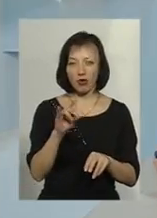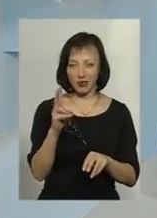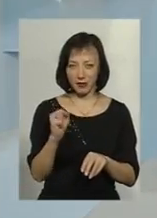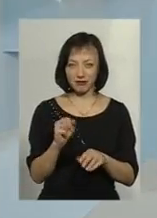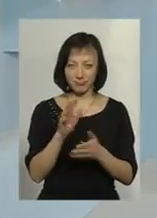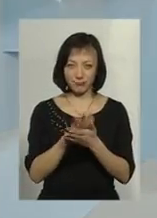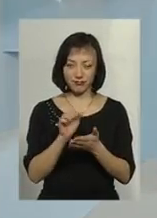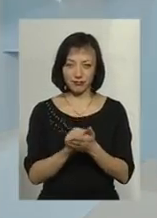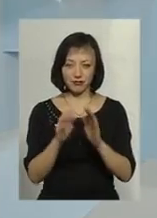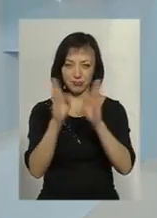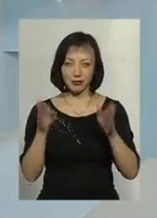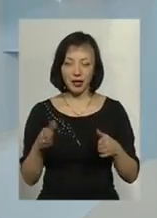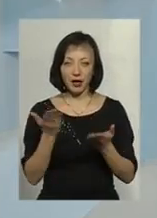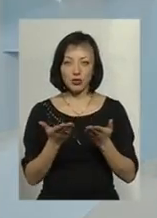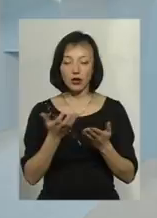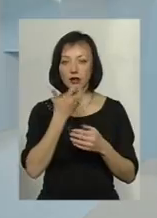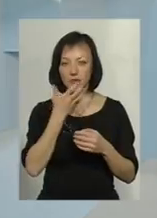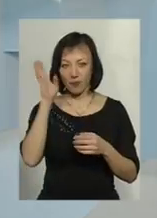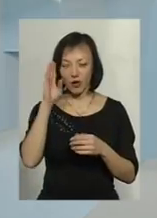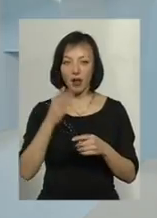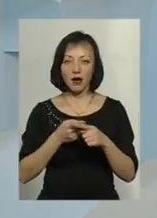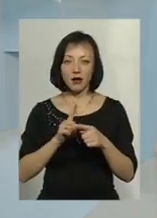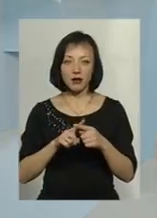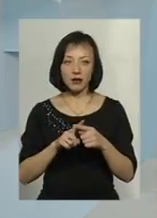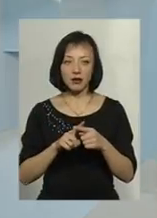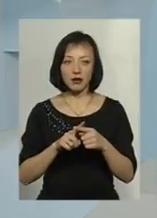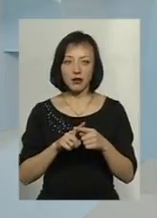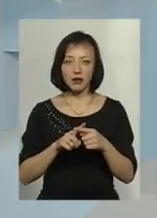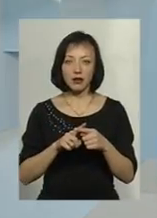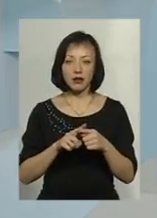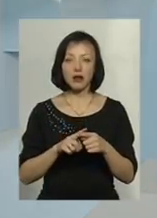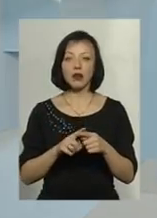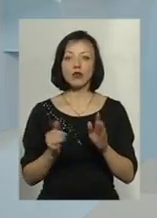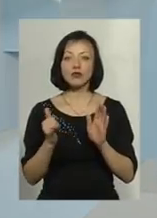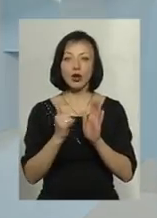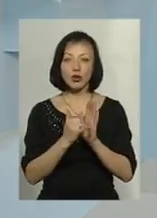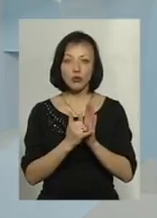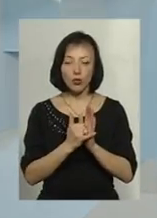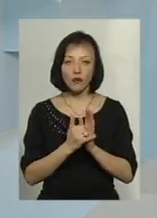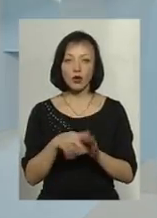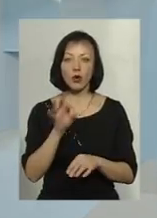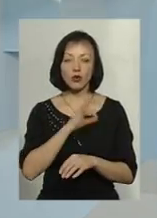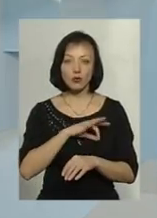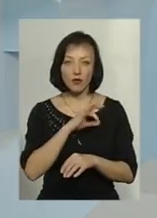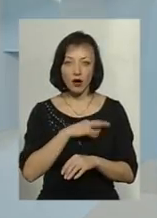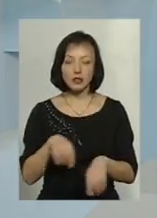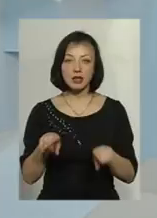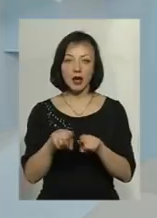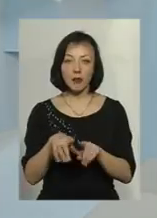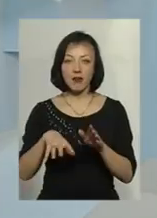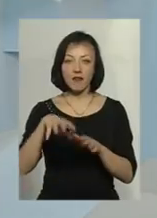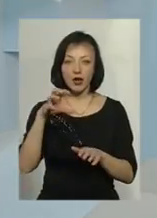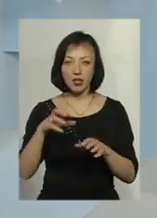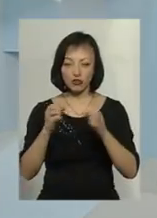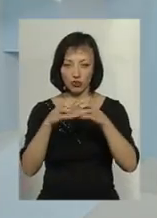колонка, тобто, якщо є прилади, де продукти згорання відводиться димохід, встановлювати і користуватися такими витяжками